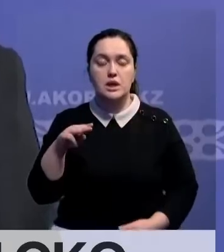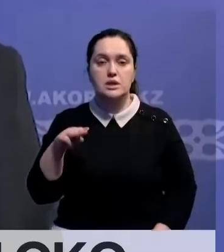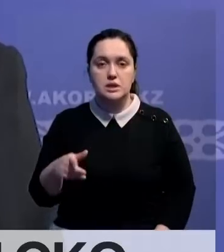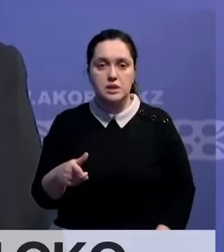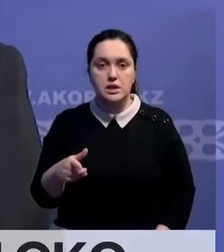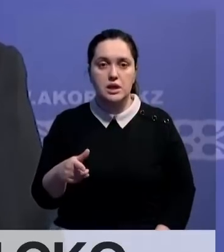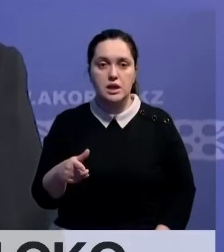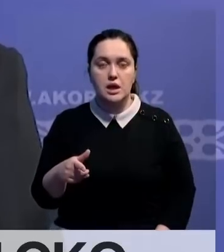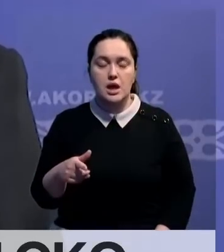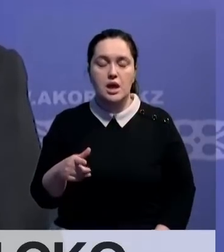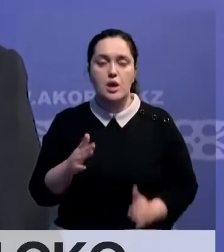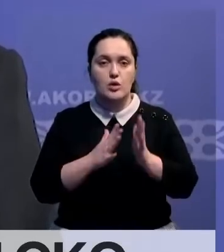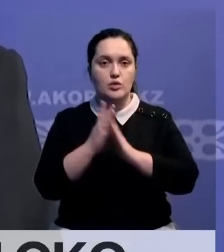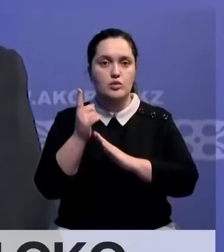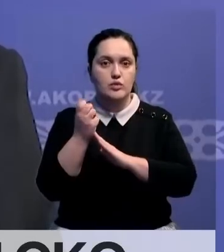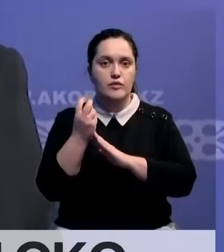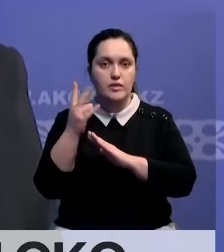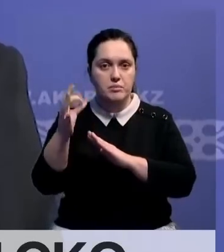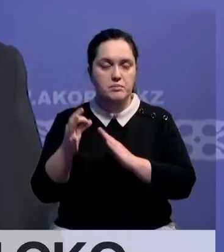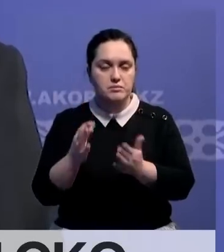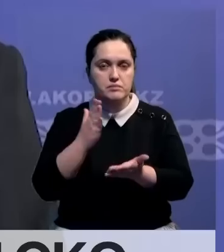112%.